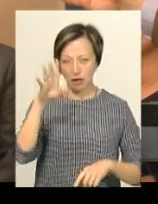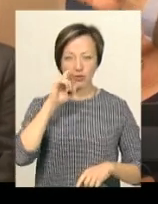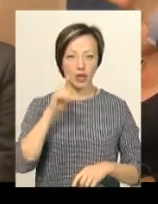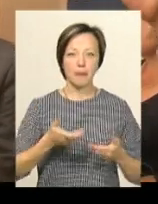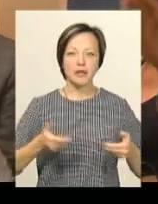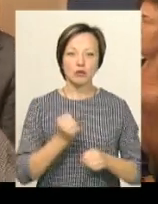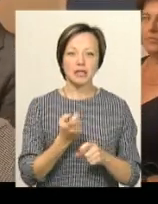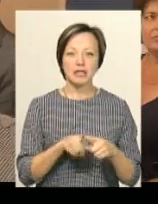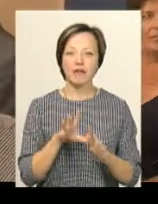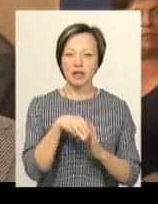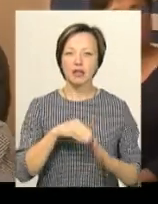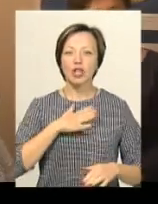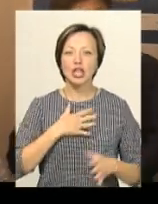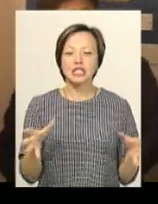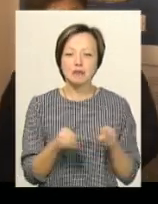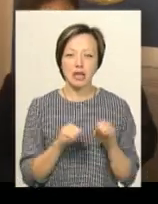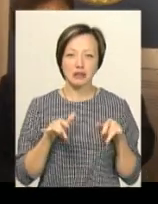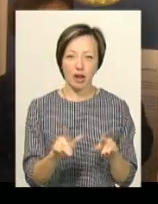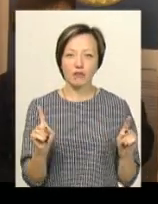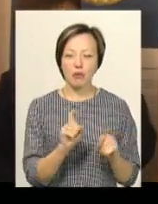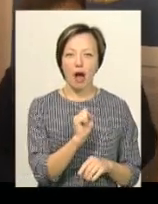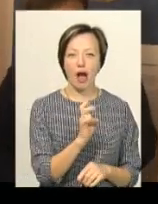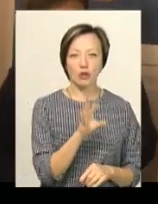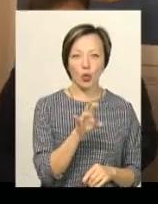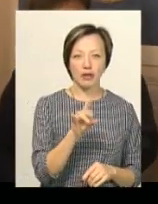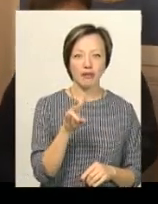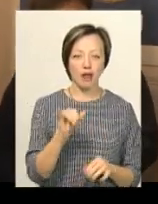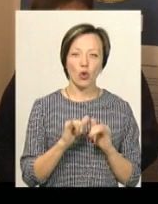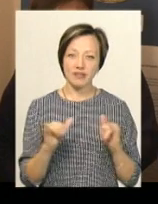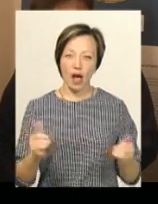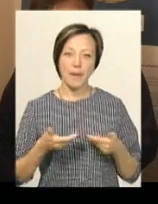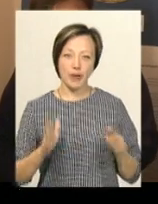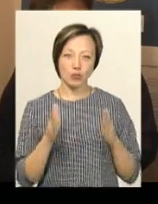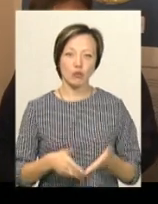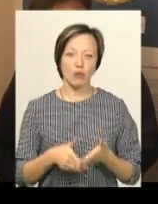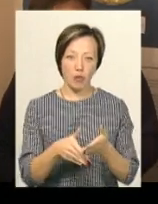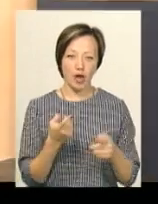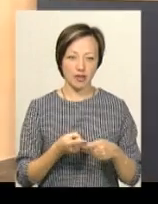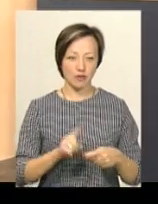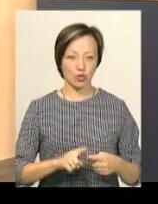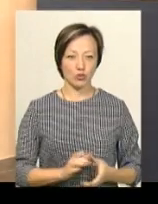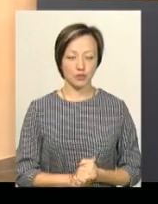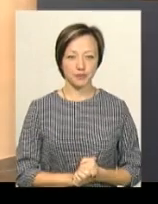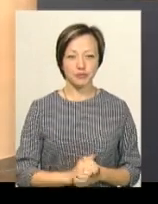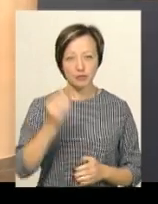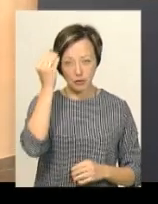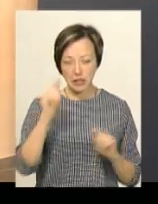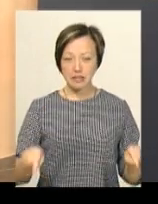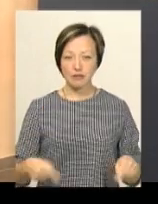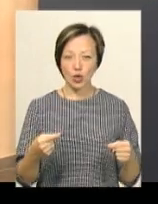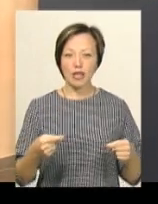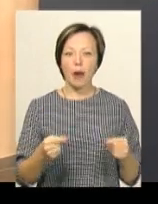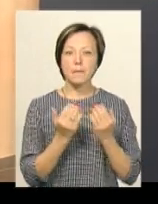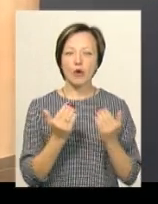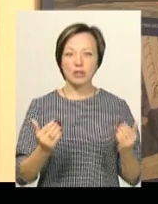Ми зробили цей внесок, бо це наша спільна справа, щоби Антоніни розвивалися, а ми будемо допомагати в цьому. Думка створити музей графів